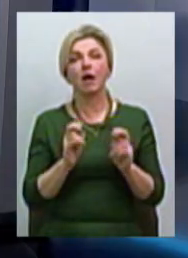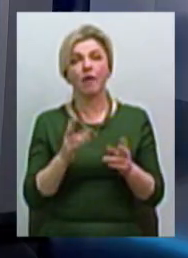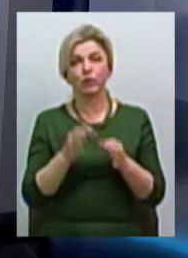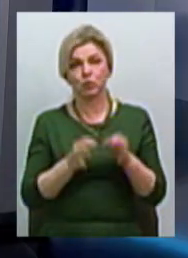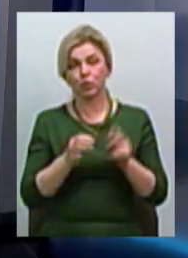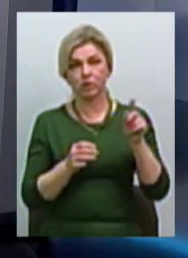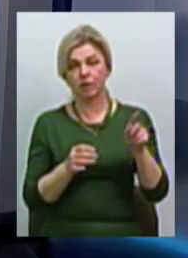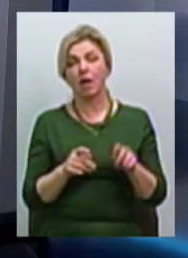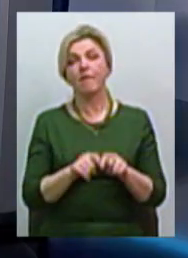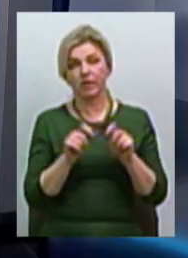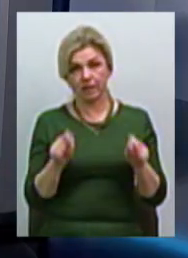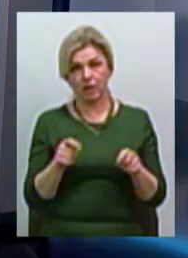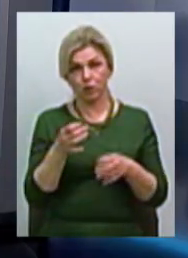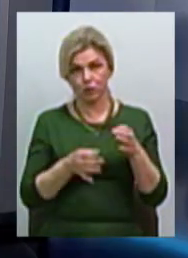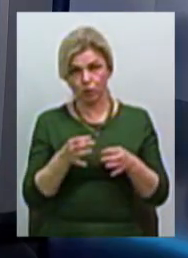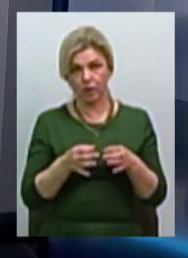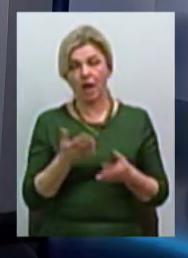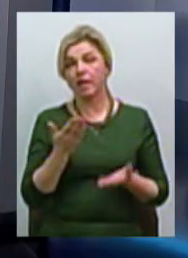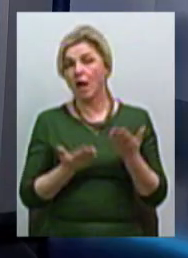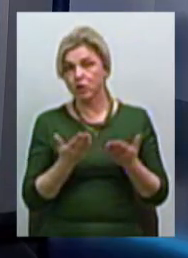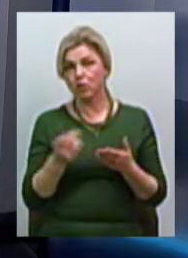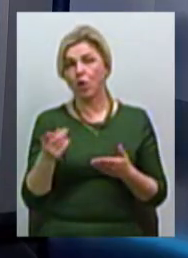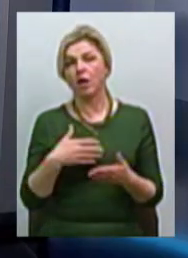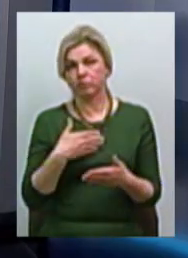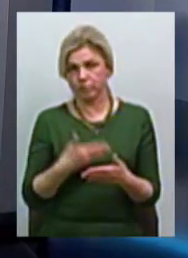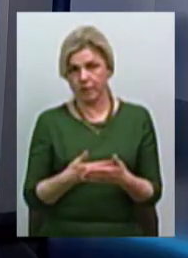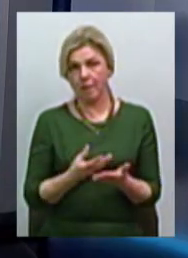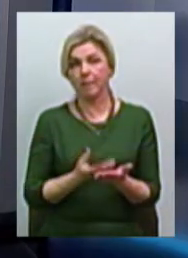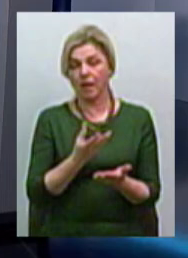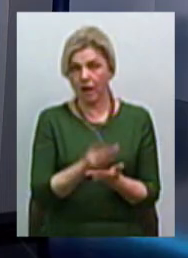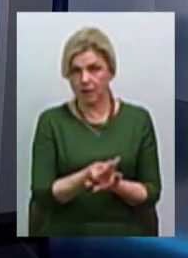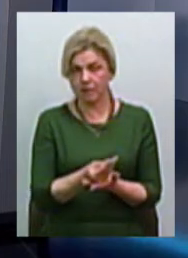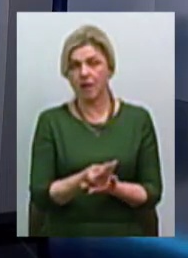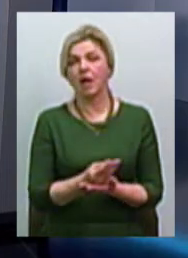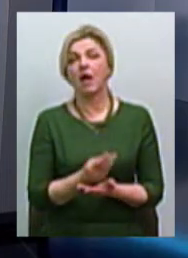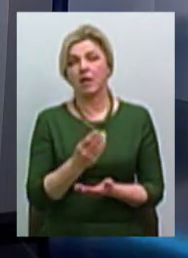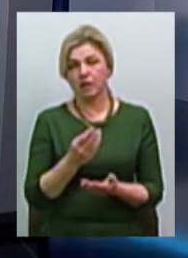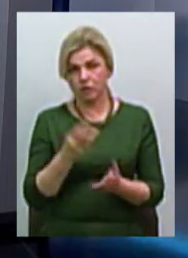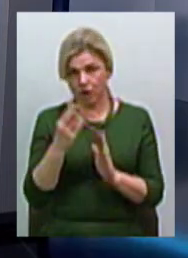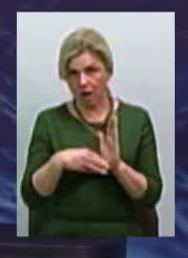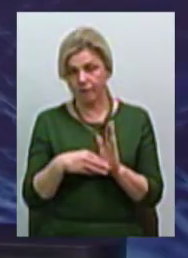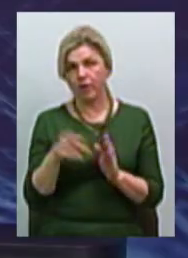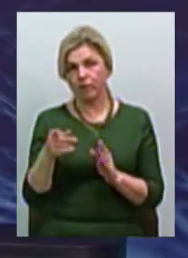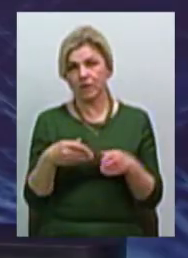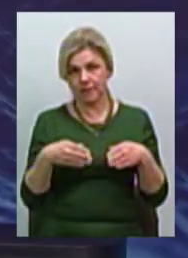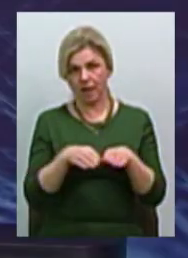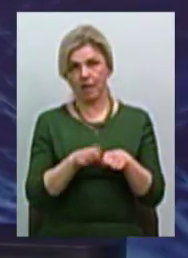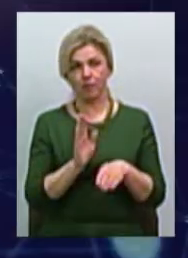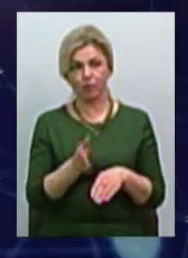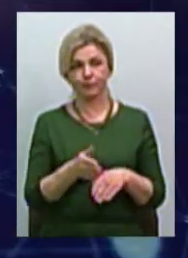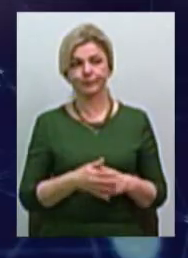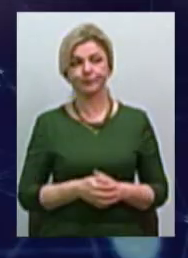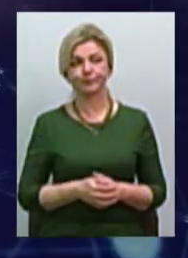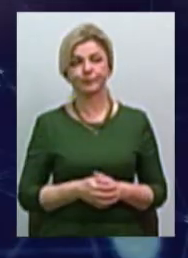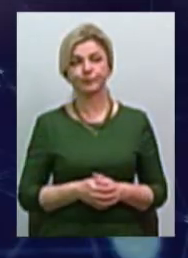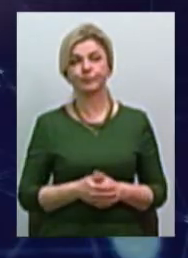даний час вони відкриті. Тобто, якщо вони добровольно сплатять, сплатять штрафні санкції, вони будуть закрити. А який для